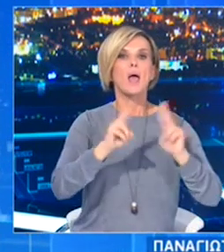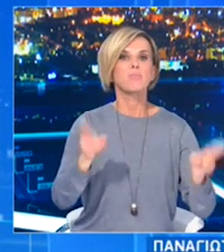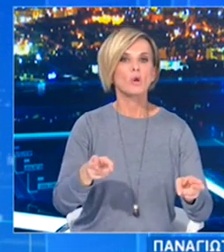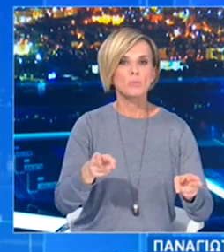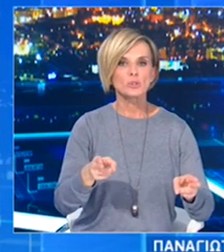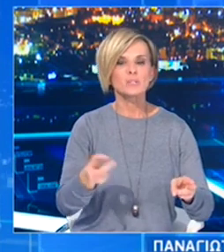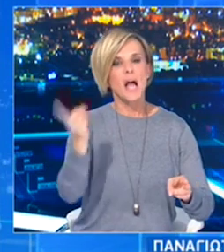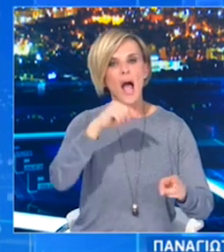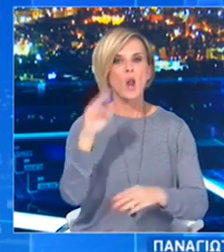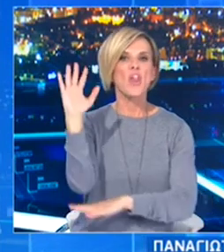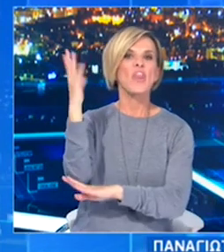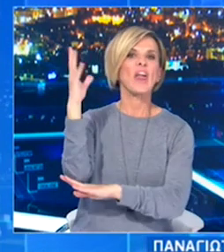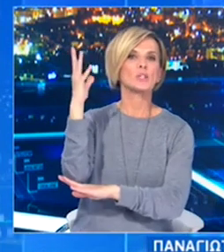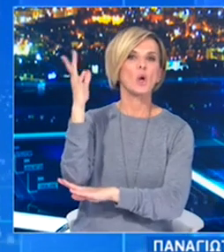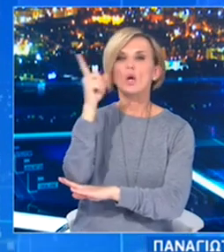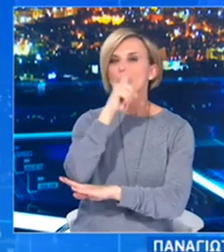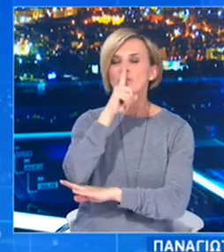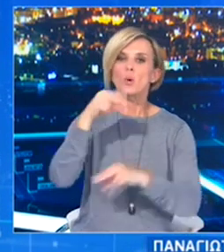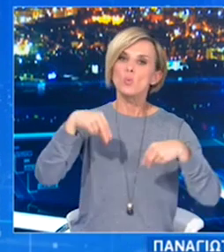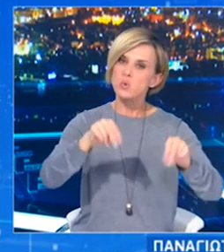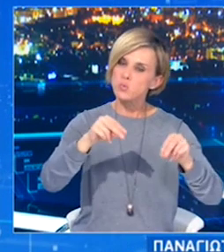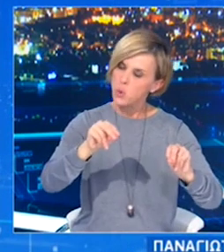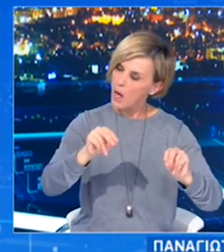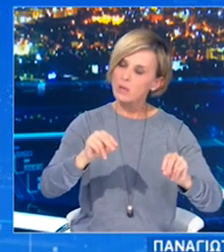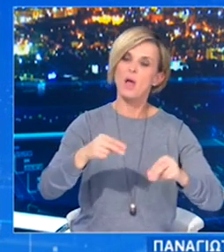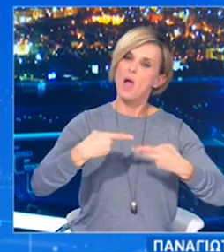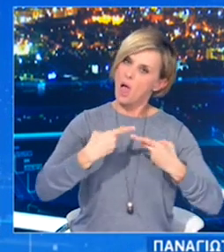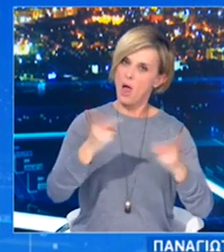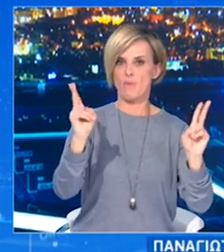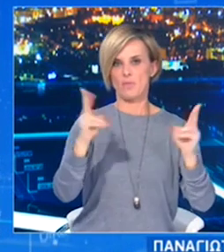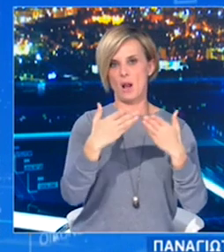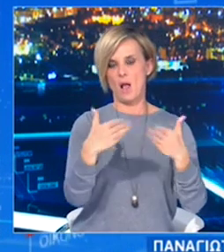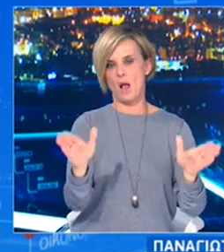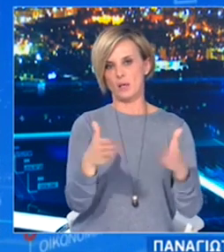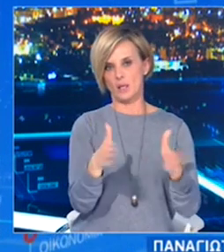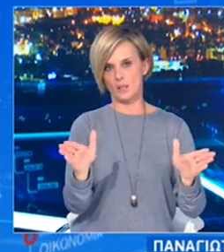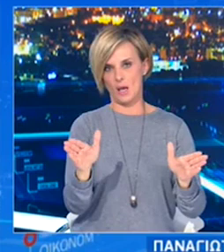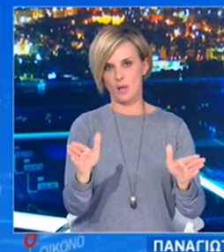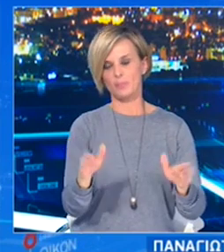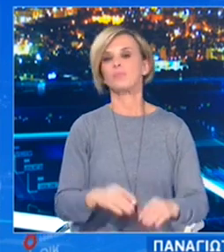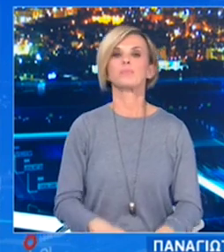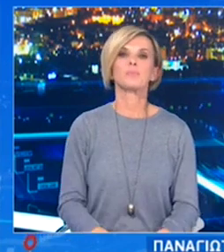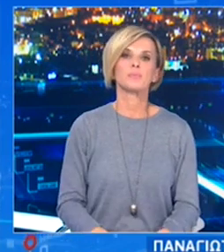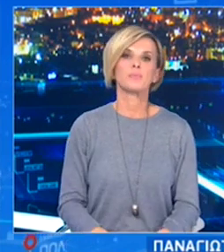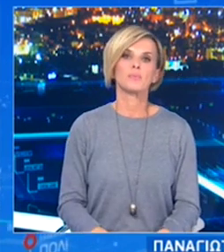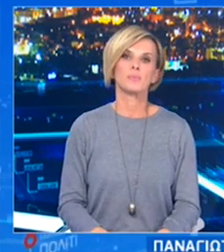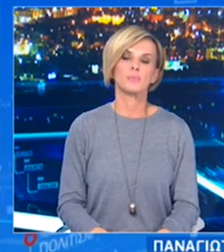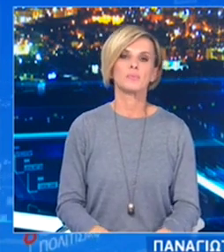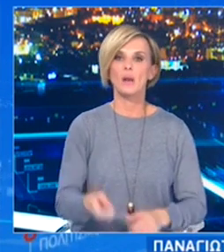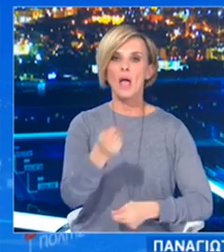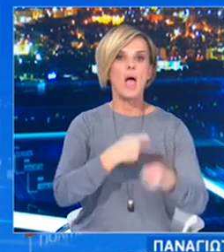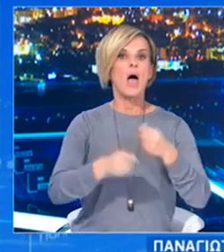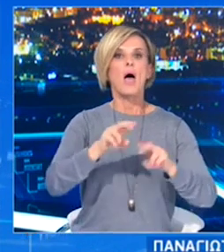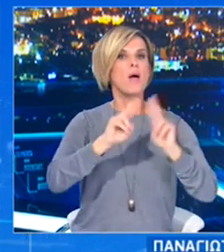χριστουγενιάτικων δέντρων με κωδικό αριθμό δραστηριότητας 47656702. Λιανικό εμπόριο